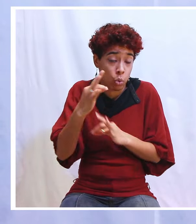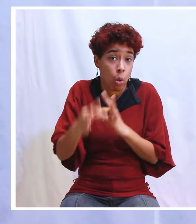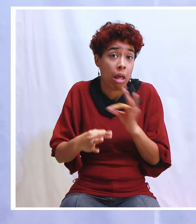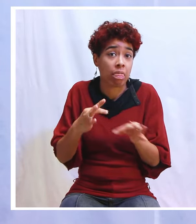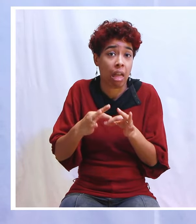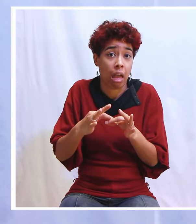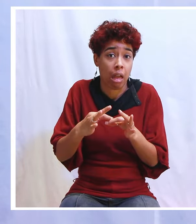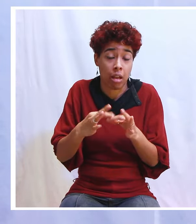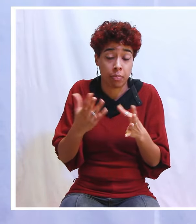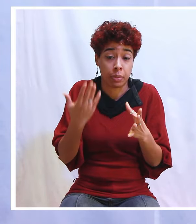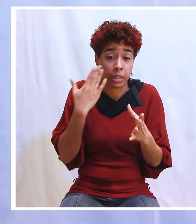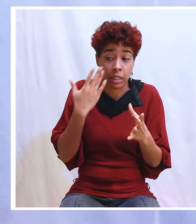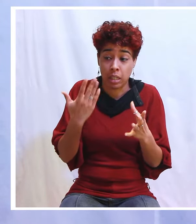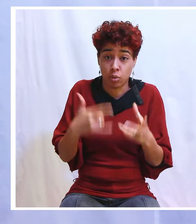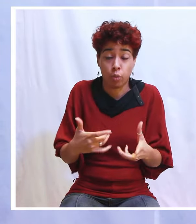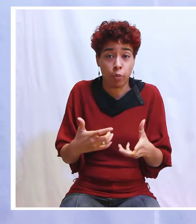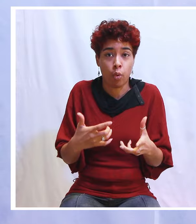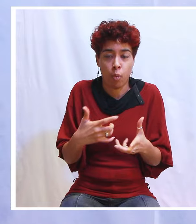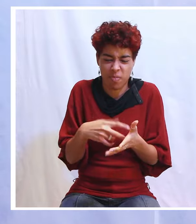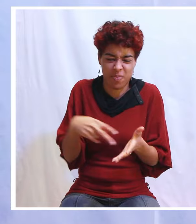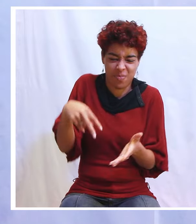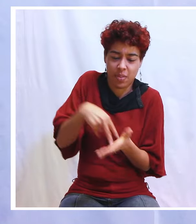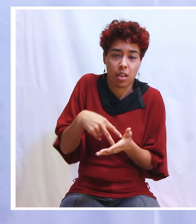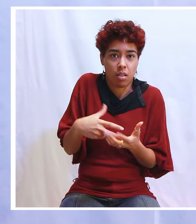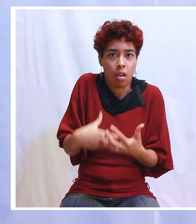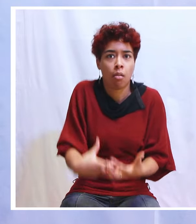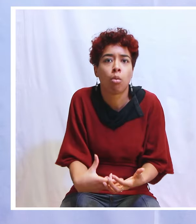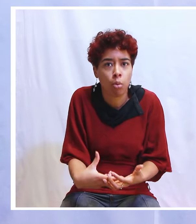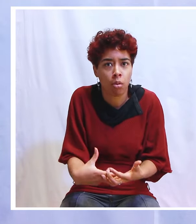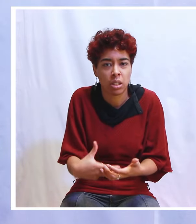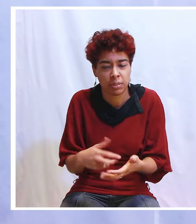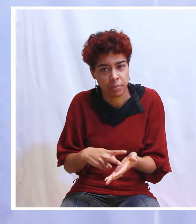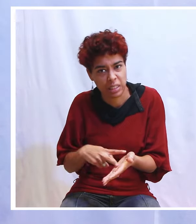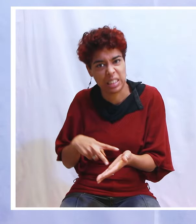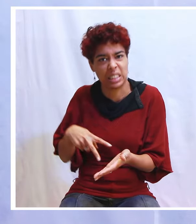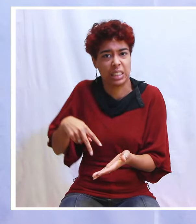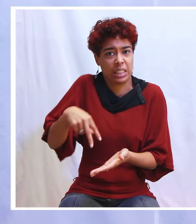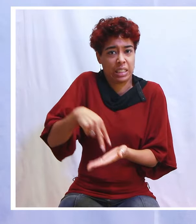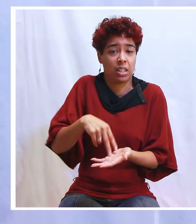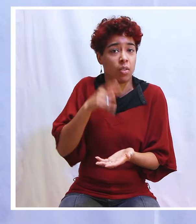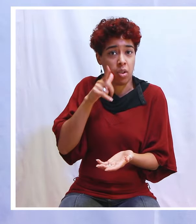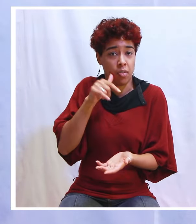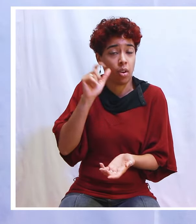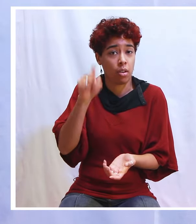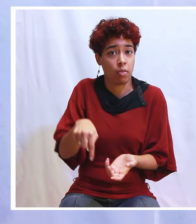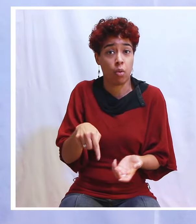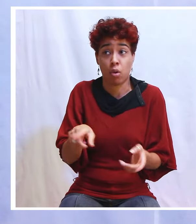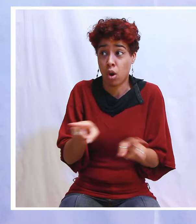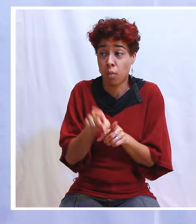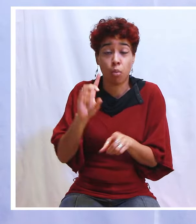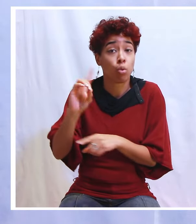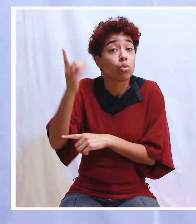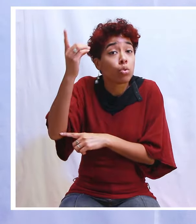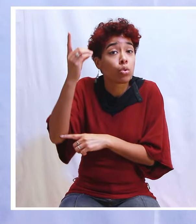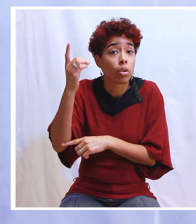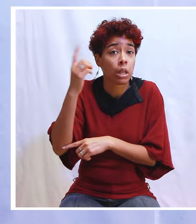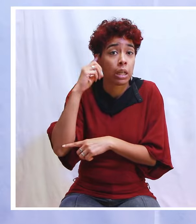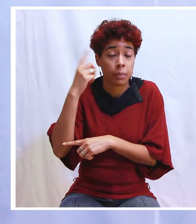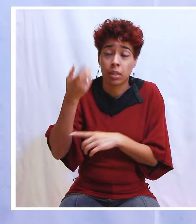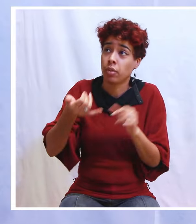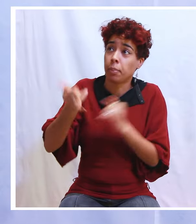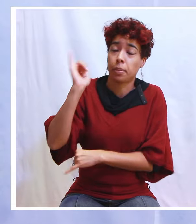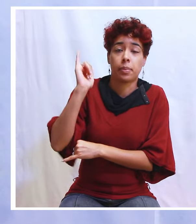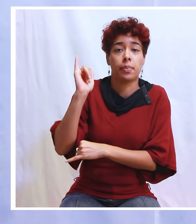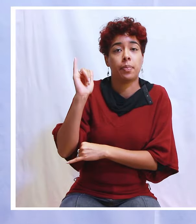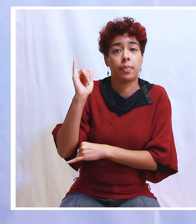quand tu veux t'élever, cette force vient te contrer. Et bien quand tu te lèves, pour Dieu c'est la même chose. Il n'y a pas de progrès